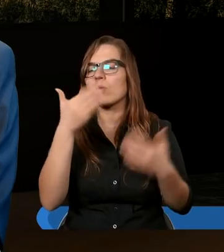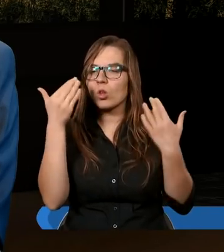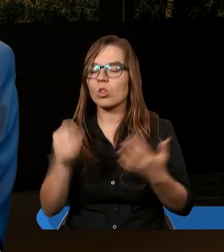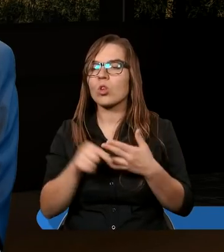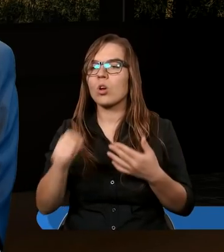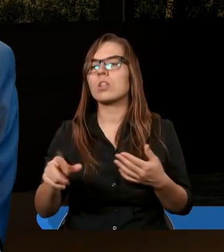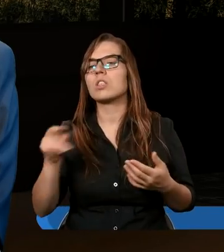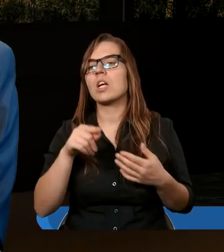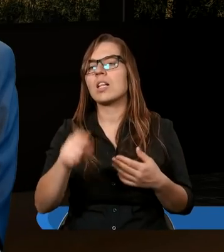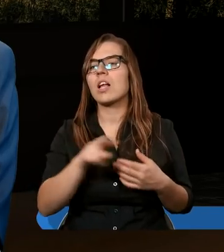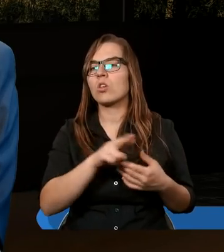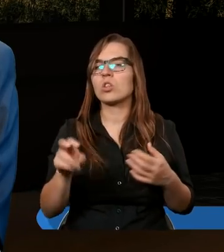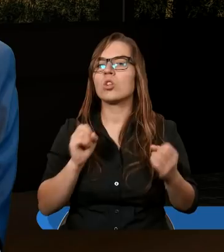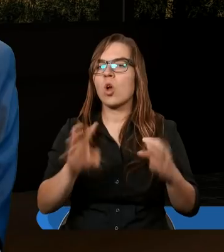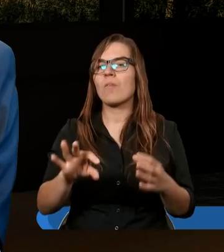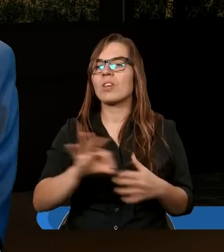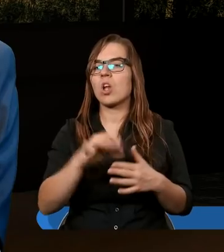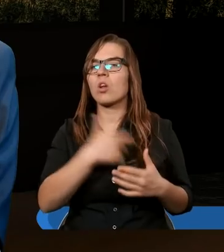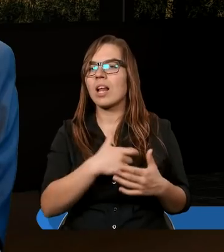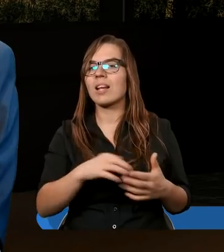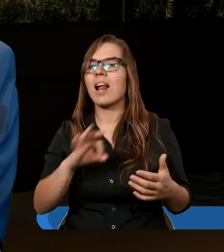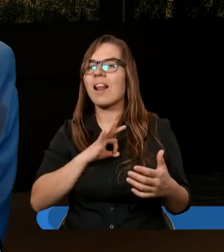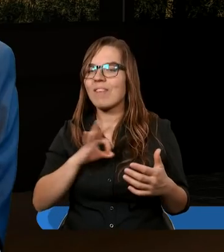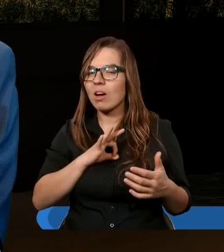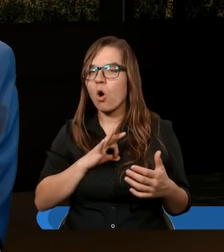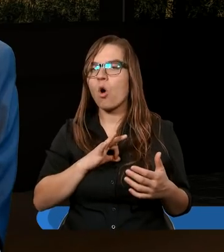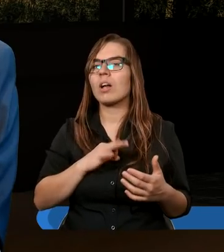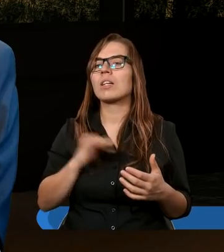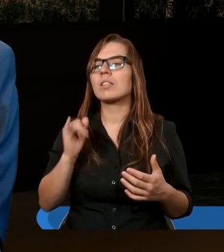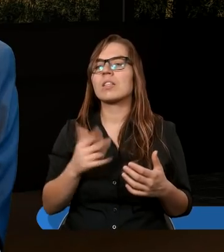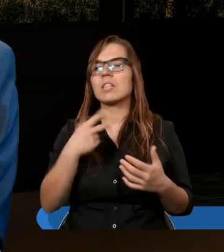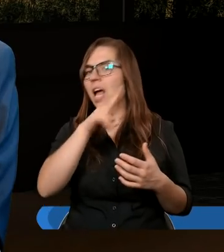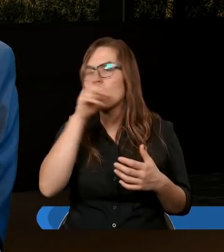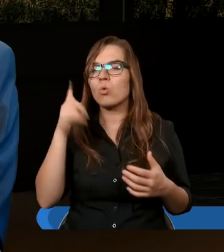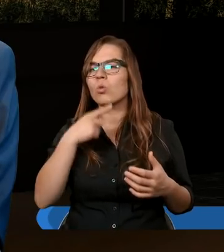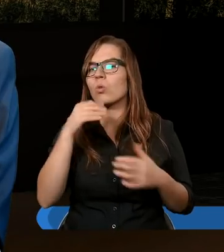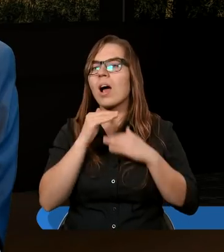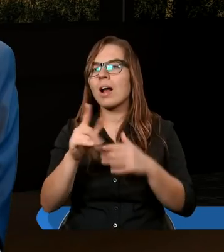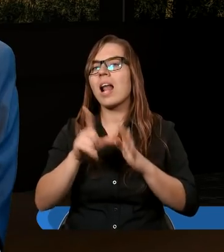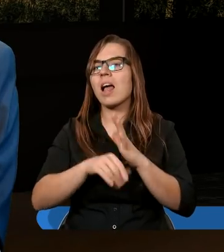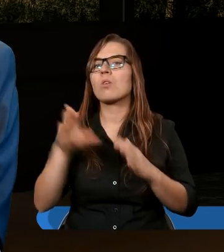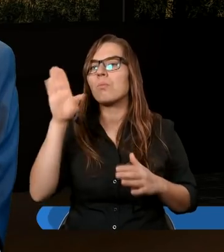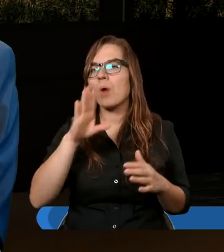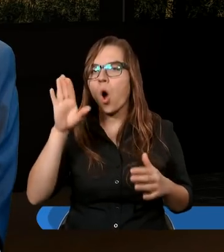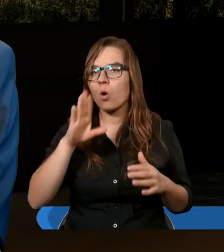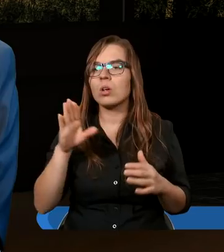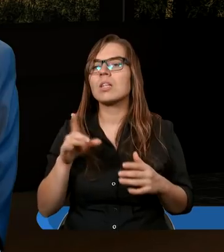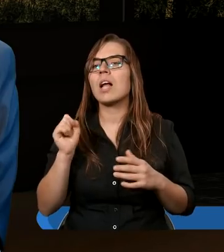skłoniło do tego, że tę rzecz dopuścił do serca Twego? Nie ludziom skłamałeś, lecz Bogu.